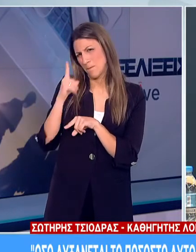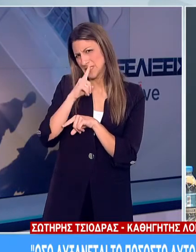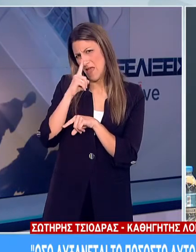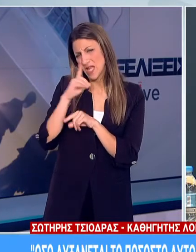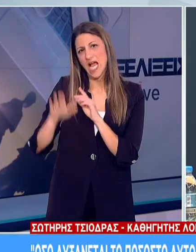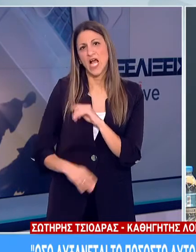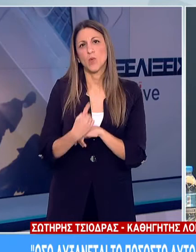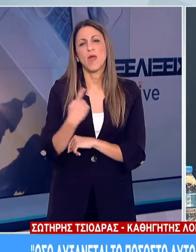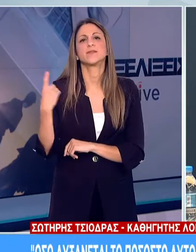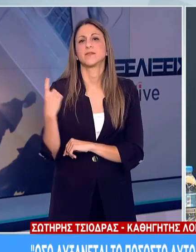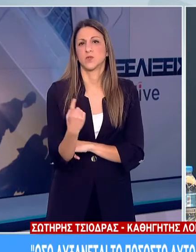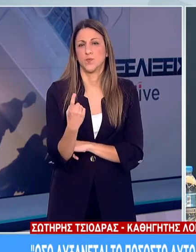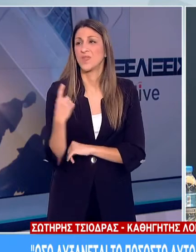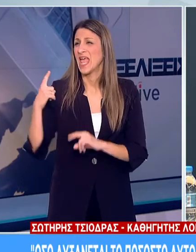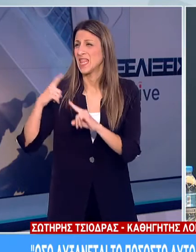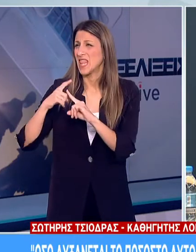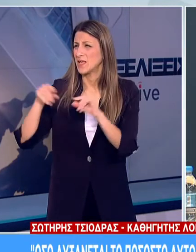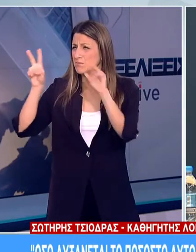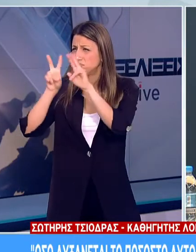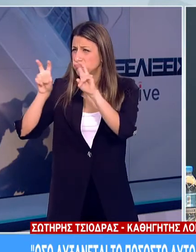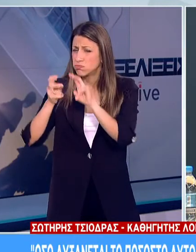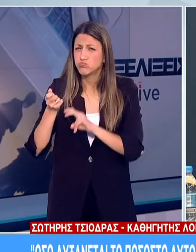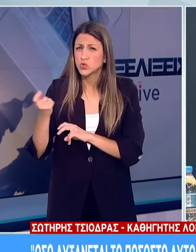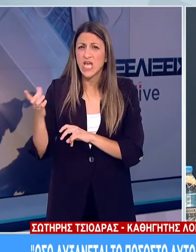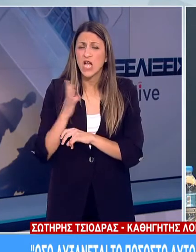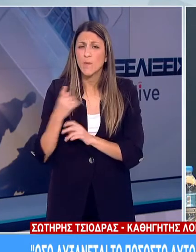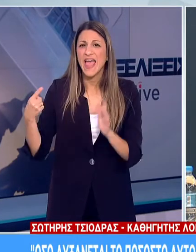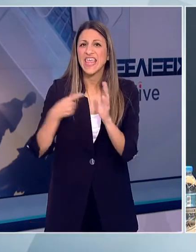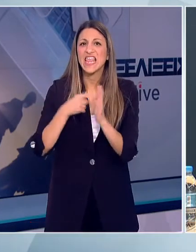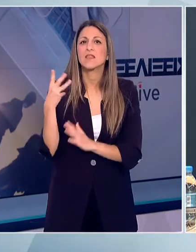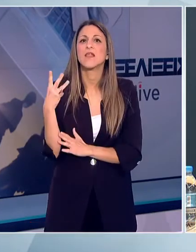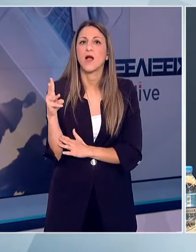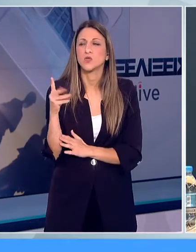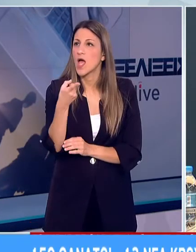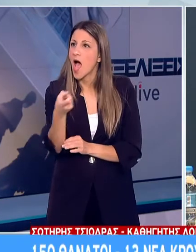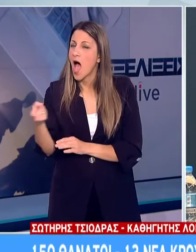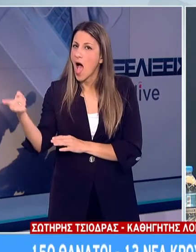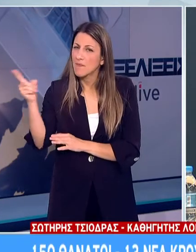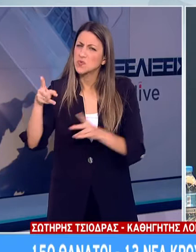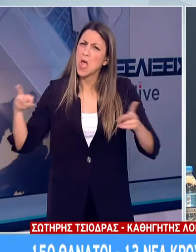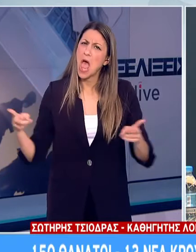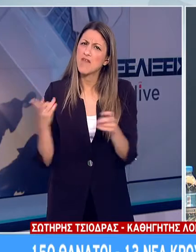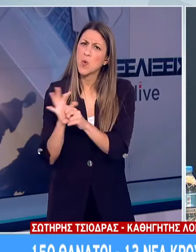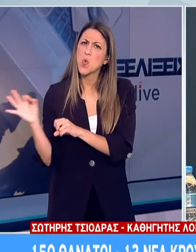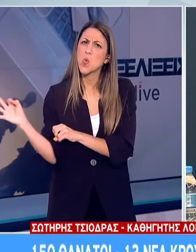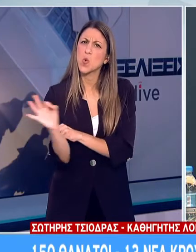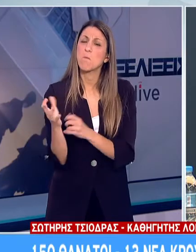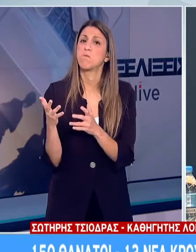Η τεχνική ελέγχθηκε σε περισσότερα από 1.300 άτομα που είχαν περάσει περισσότεροι την ήπια μορφή της νόσου.